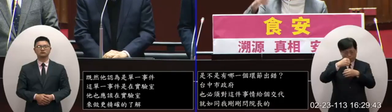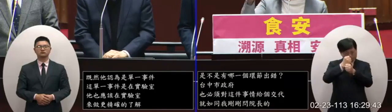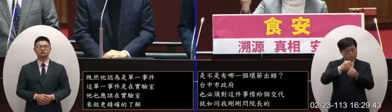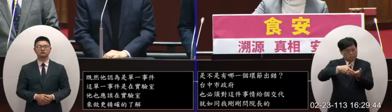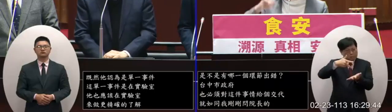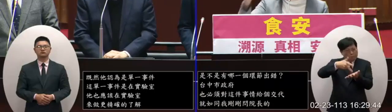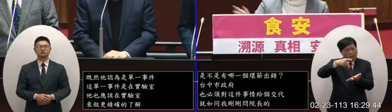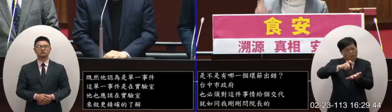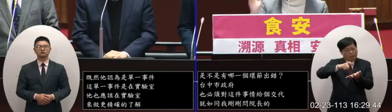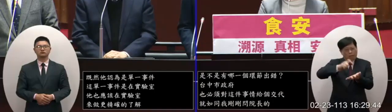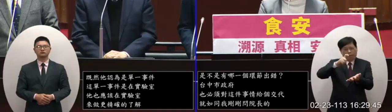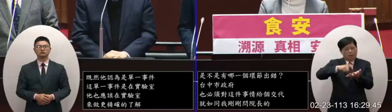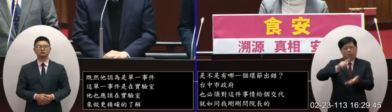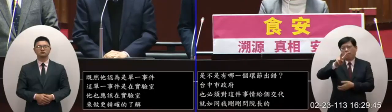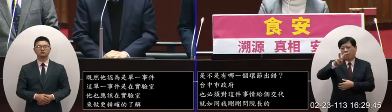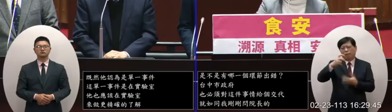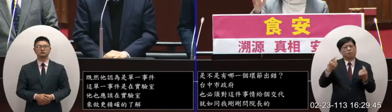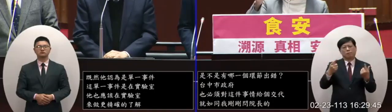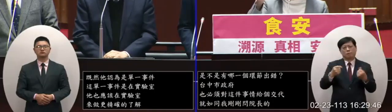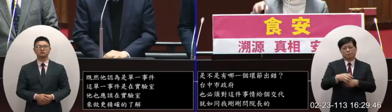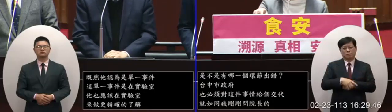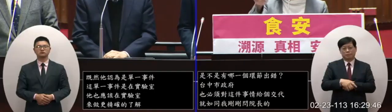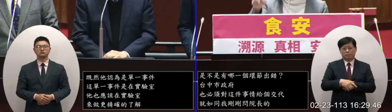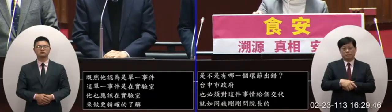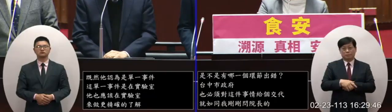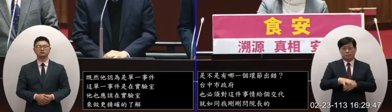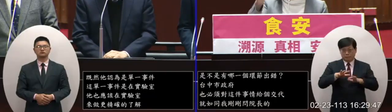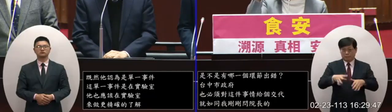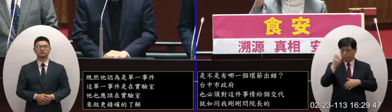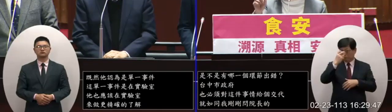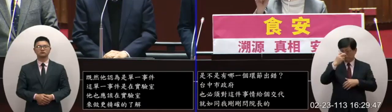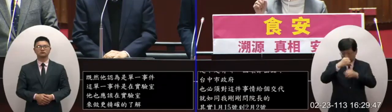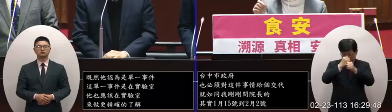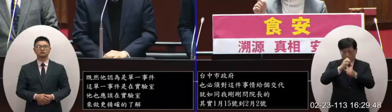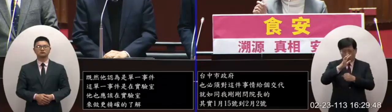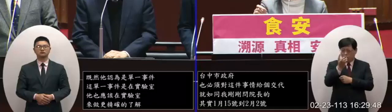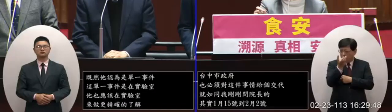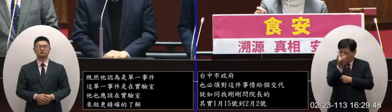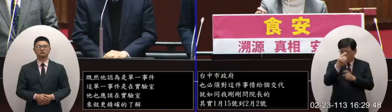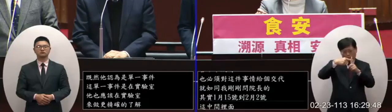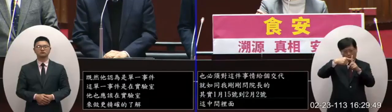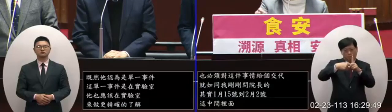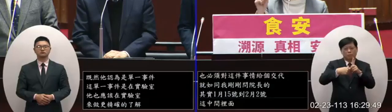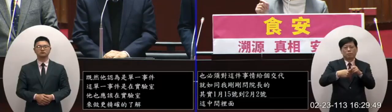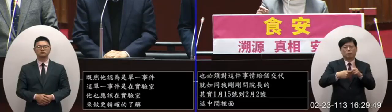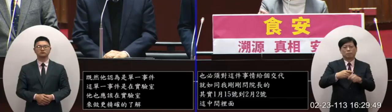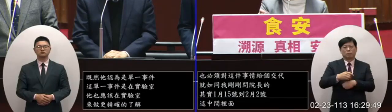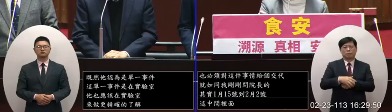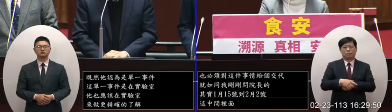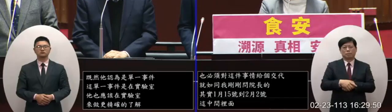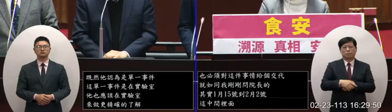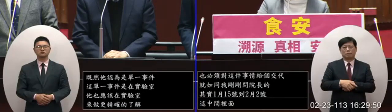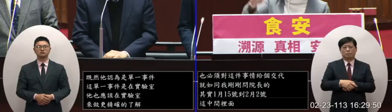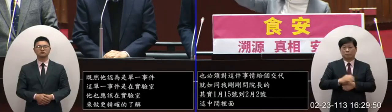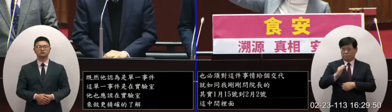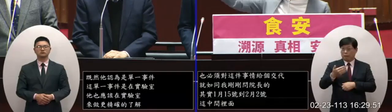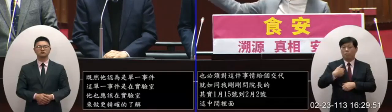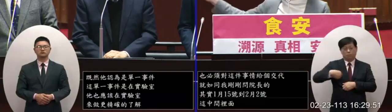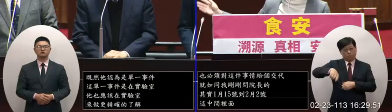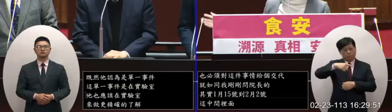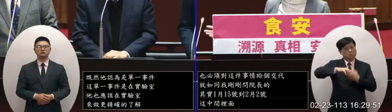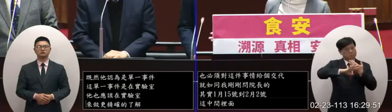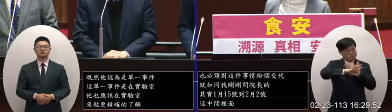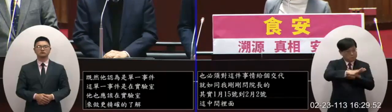6次、7次、10次、22次那雖然檢驗室是有那個微量的劑量在但是呢我們